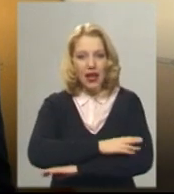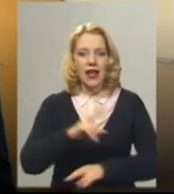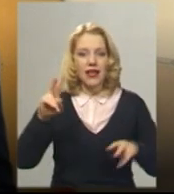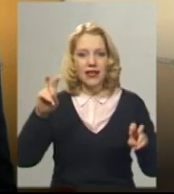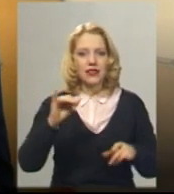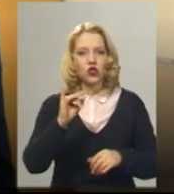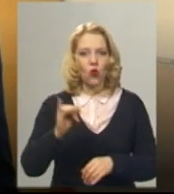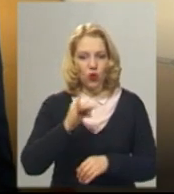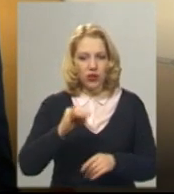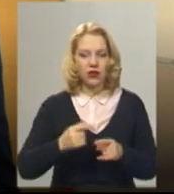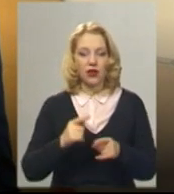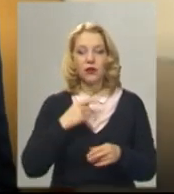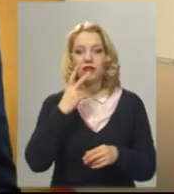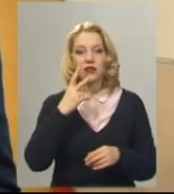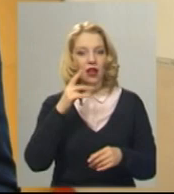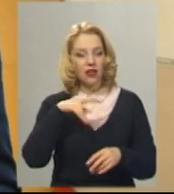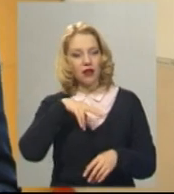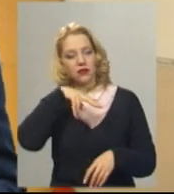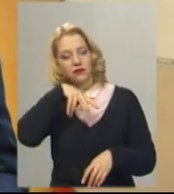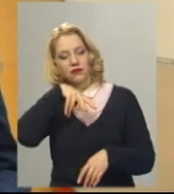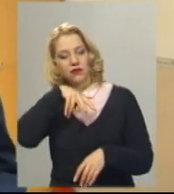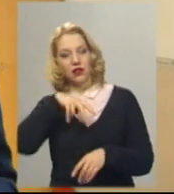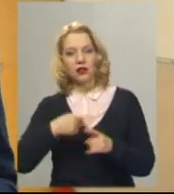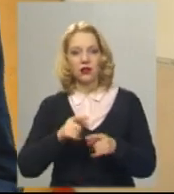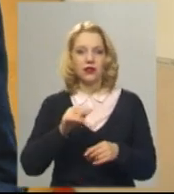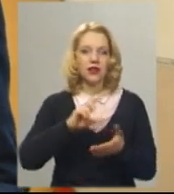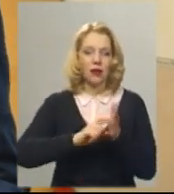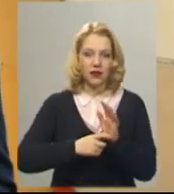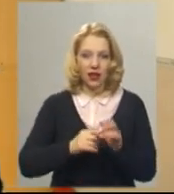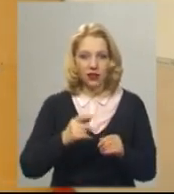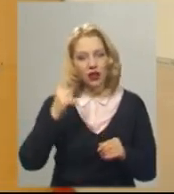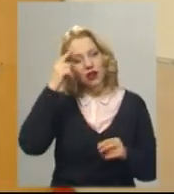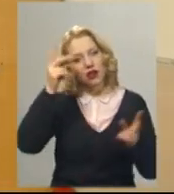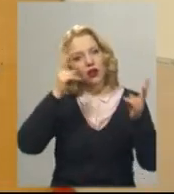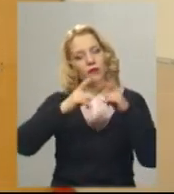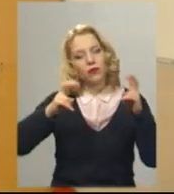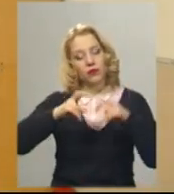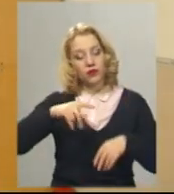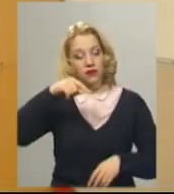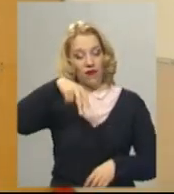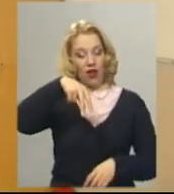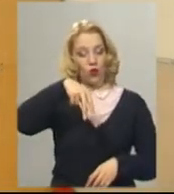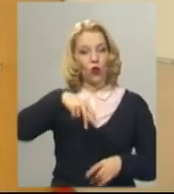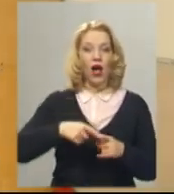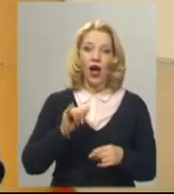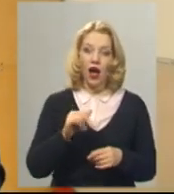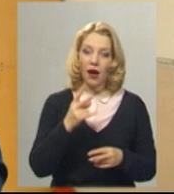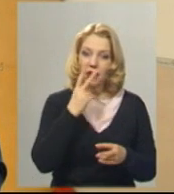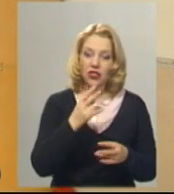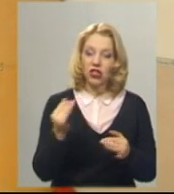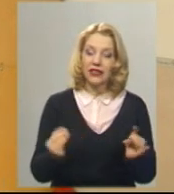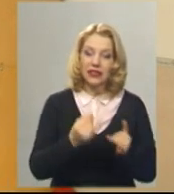процес не десь з великого кабінету, або з аналітичних роздумів зверху, а бачили історію